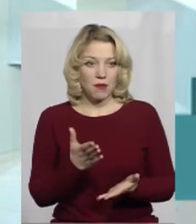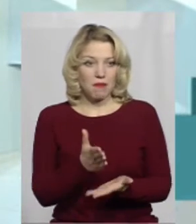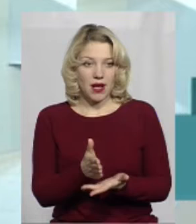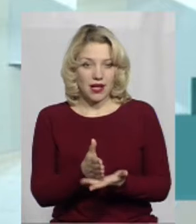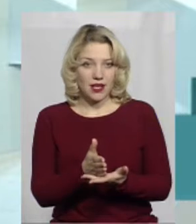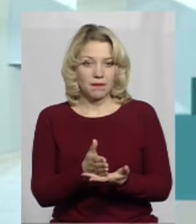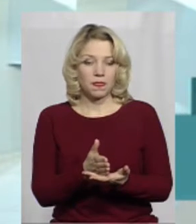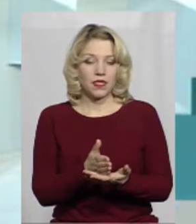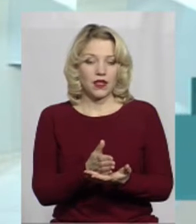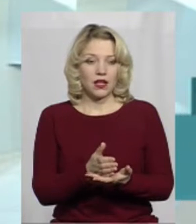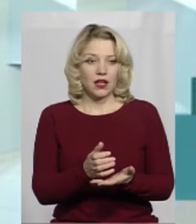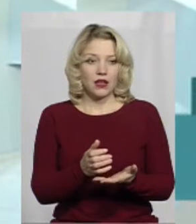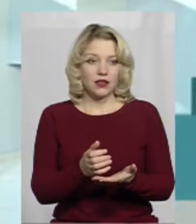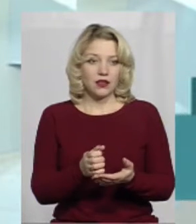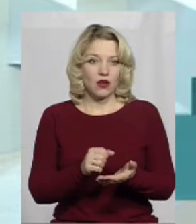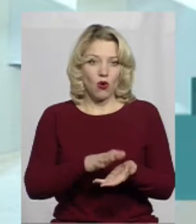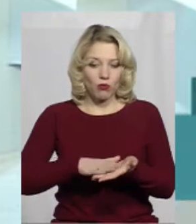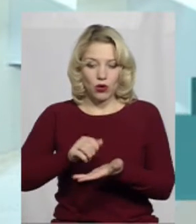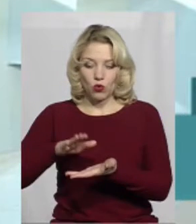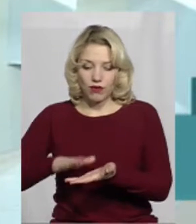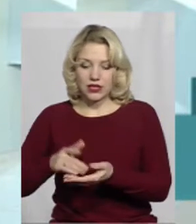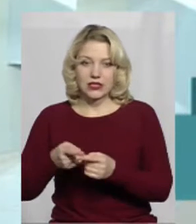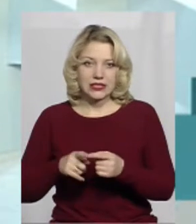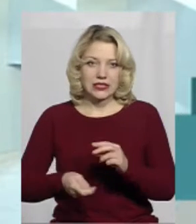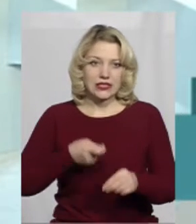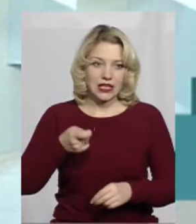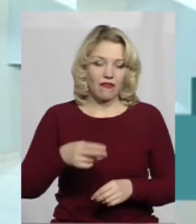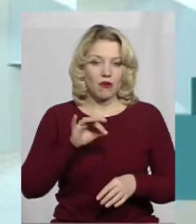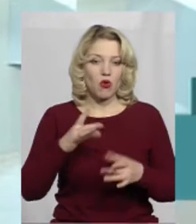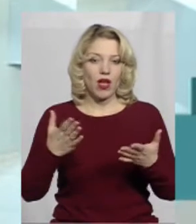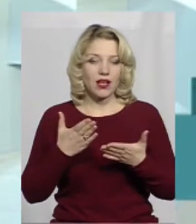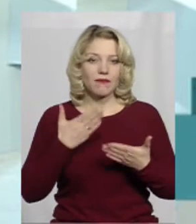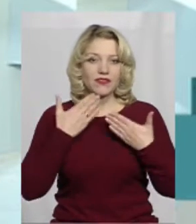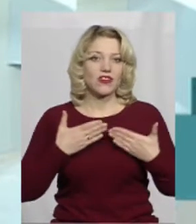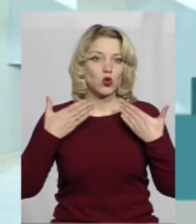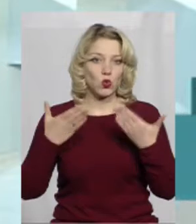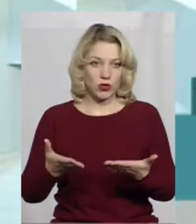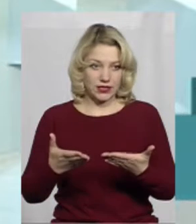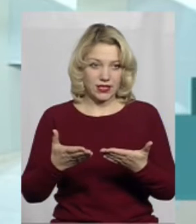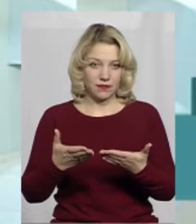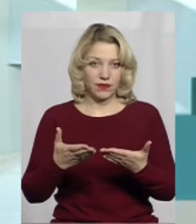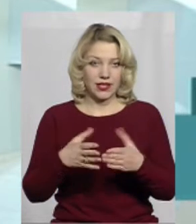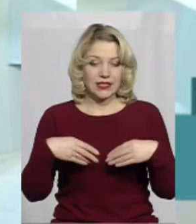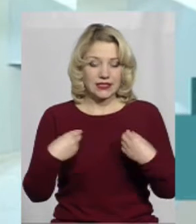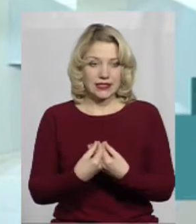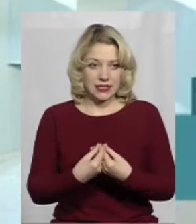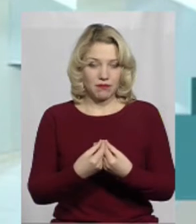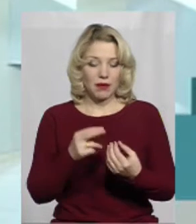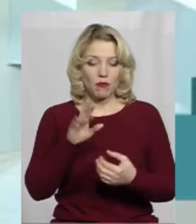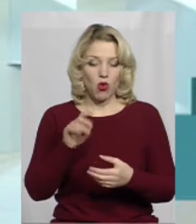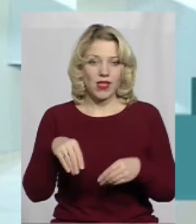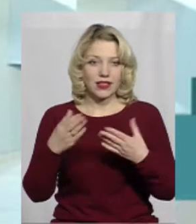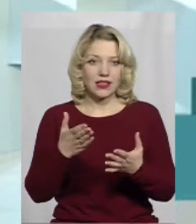облікувати ці заяви, по яких звернулися сім'ї за наданням